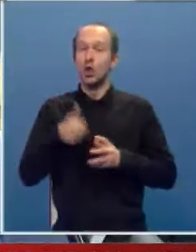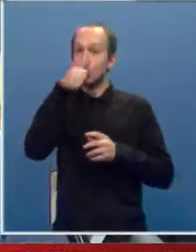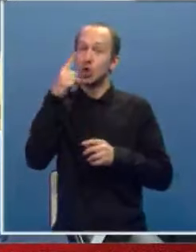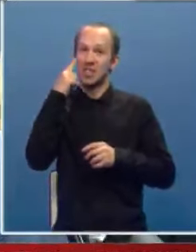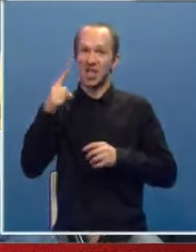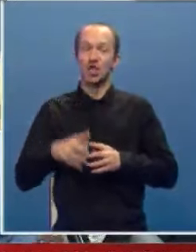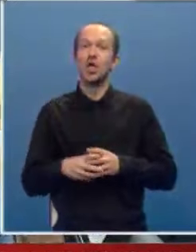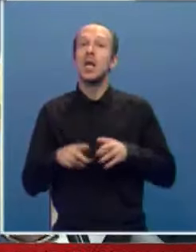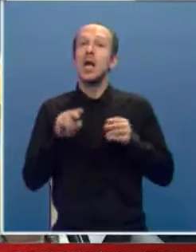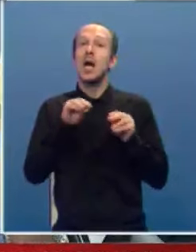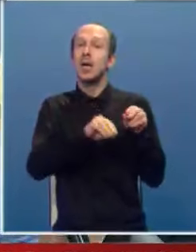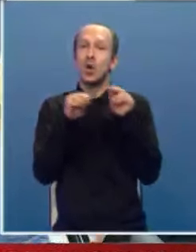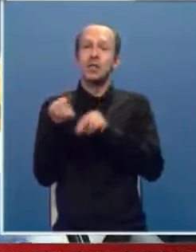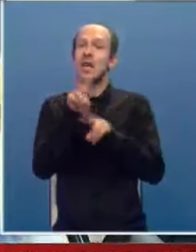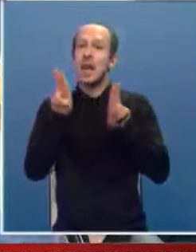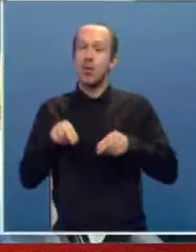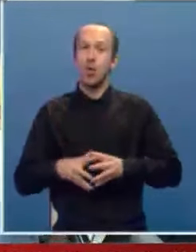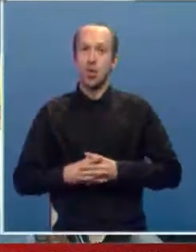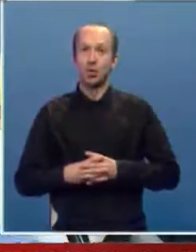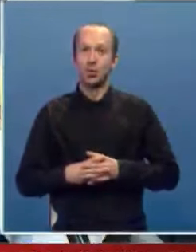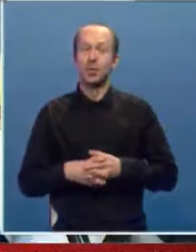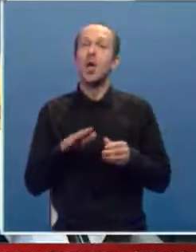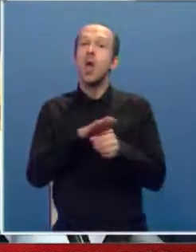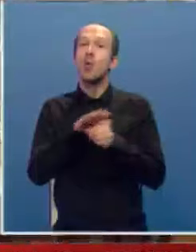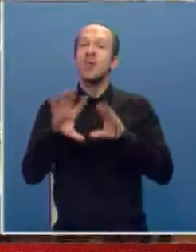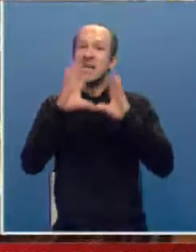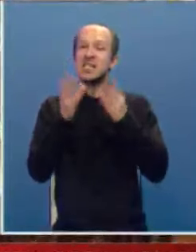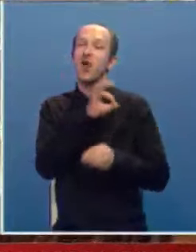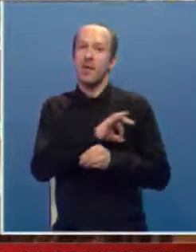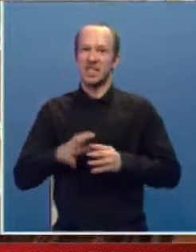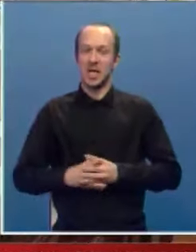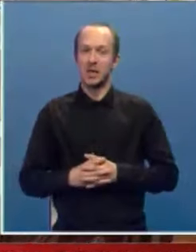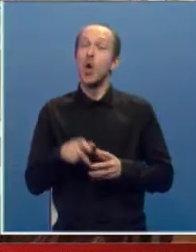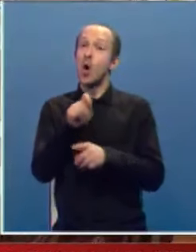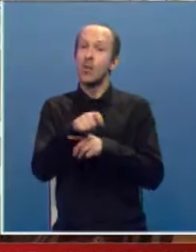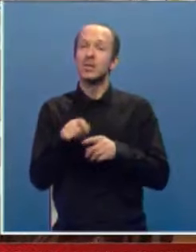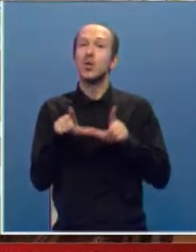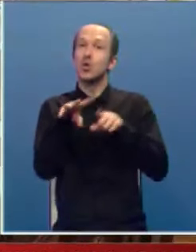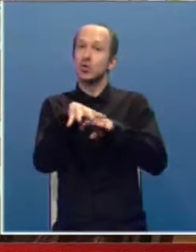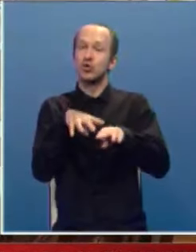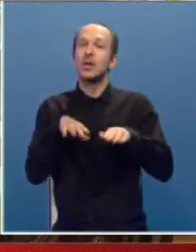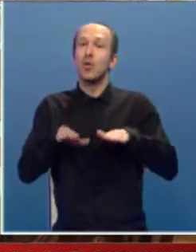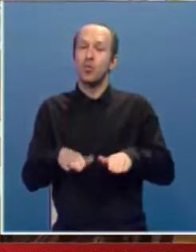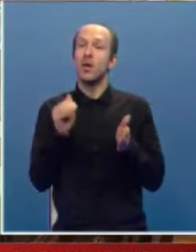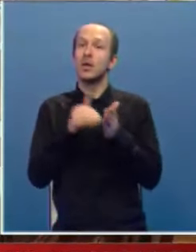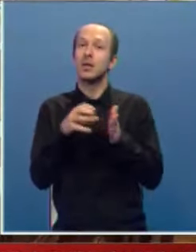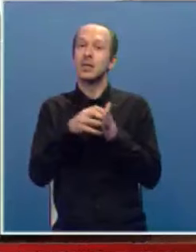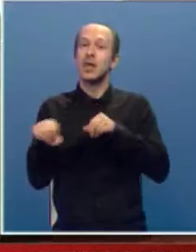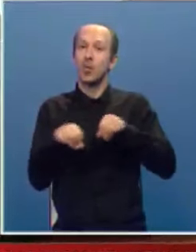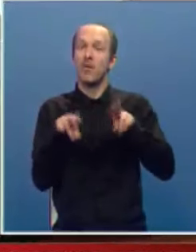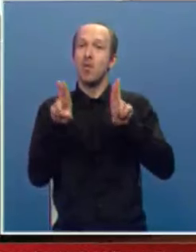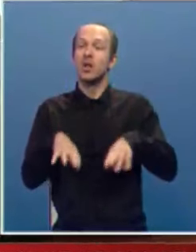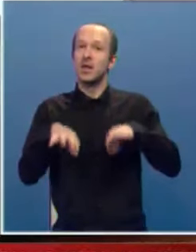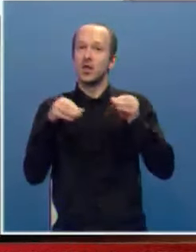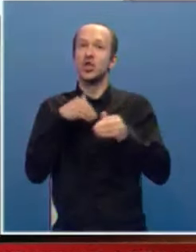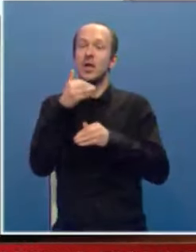znači da realokacije ne mogu da podmire ove sve obaveze. Odbornici bi se u skupštinskim klupama gradske uprave mogli